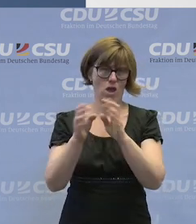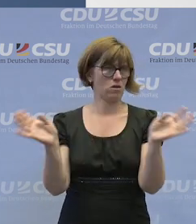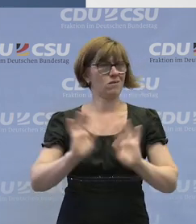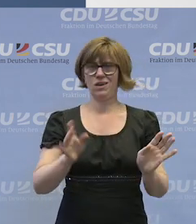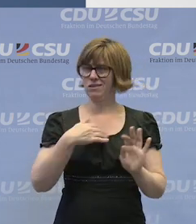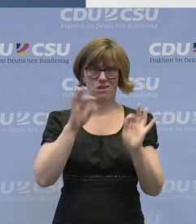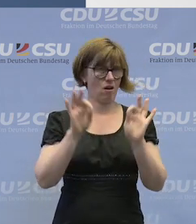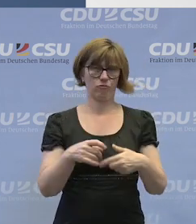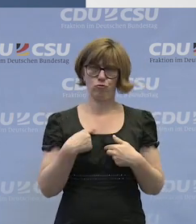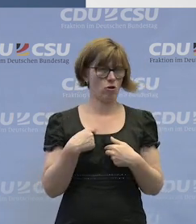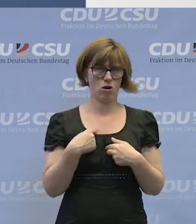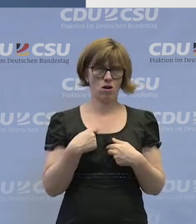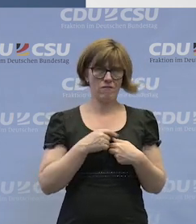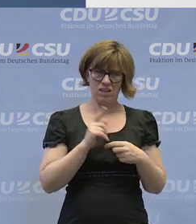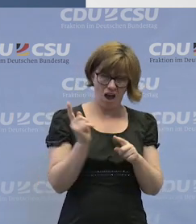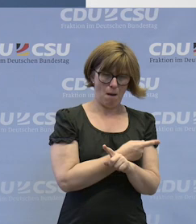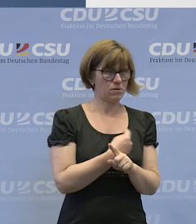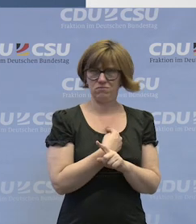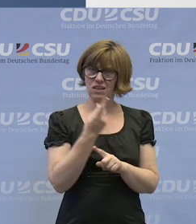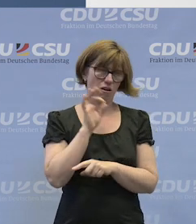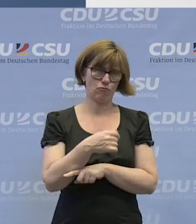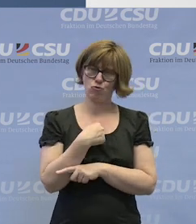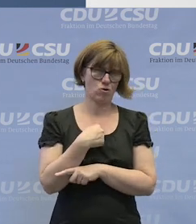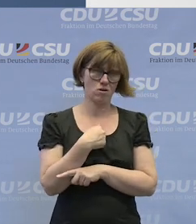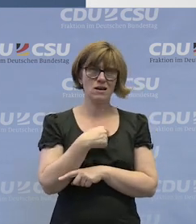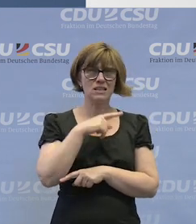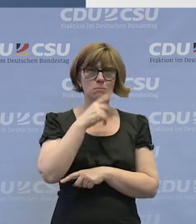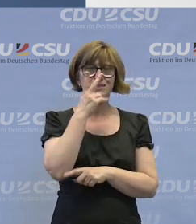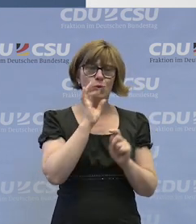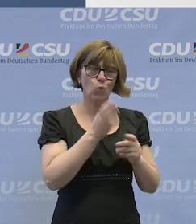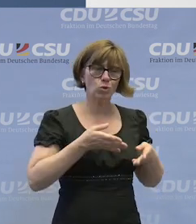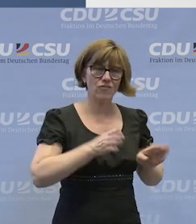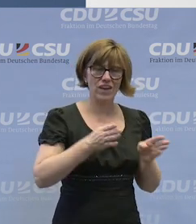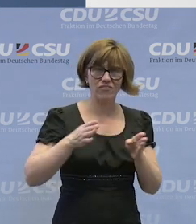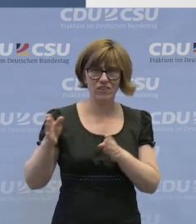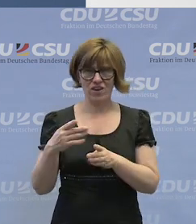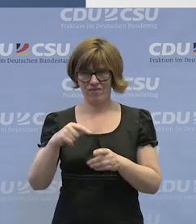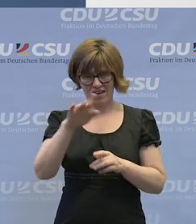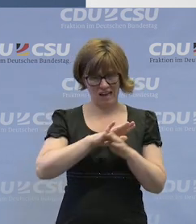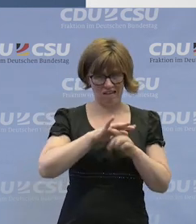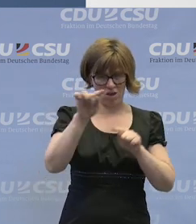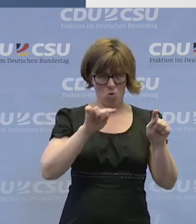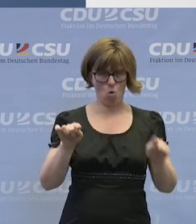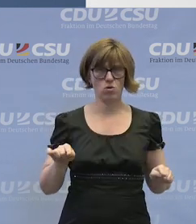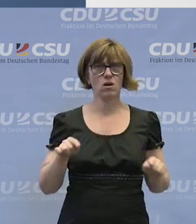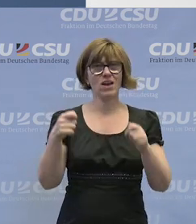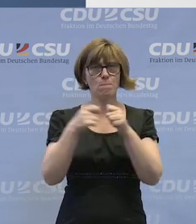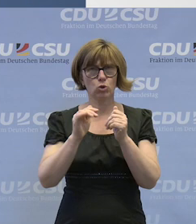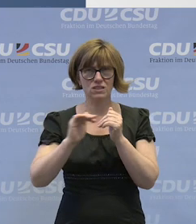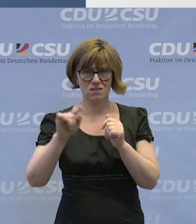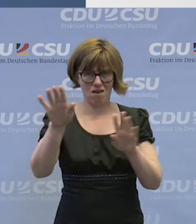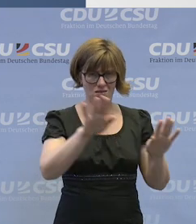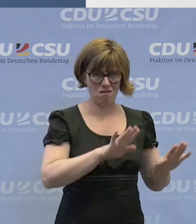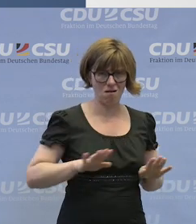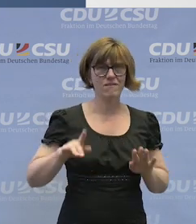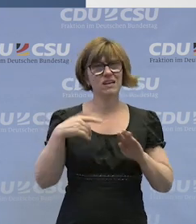ja, ich sage jetzt mal, einfach wegmacht, sondern dass man gute Wege findet in den einzelnen Regionen, in den einzelnen Bundesländern,